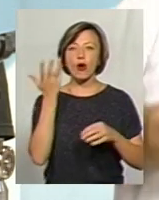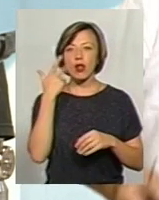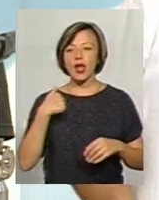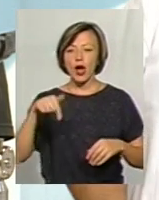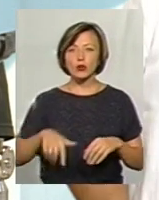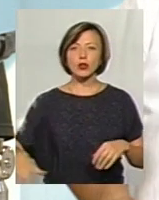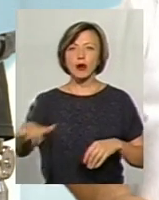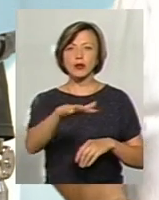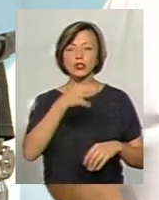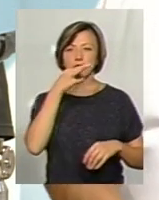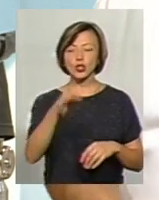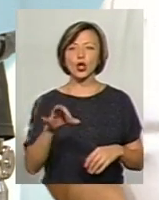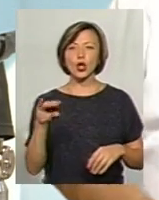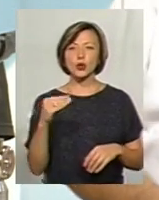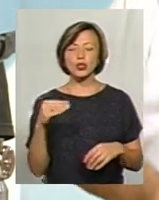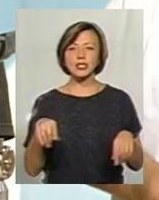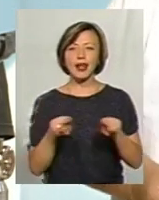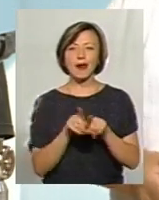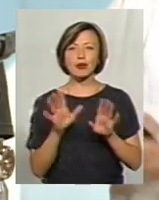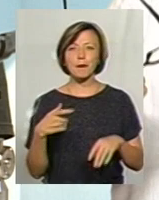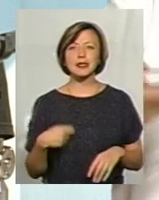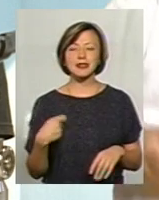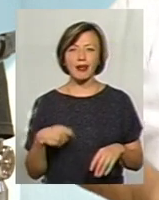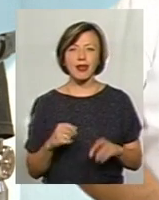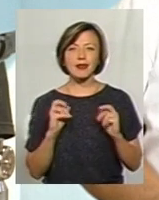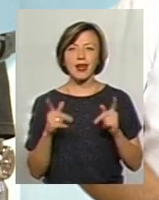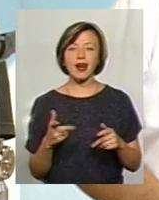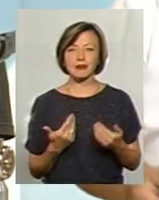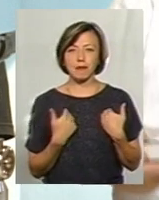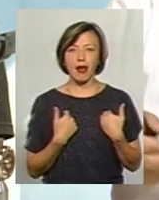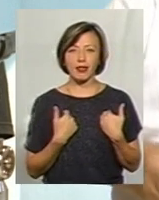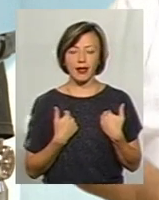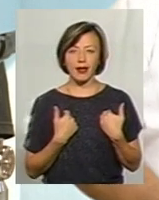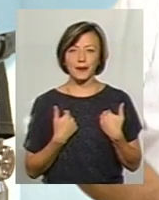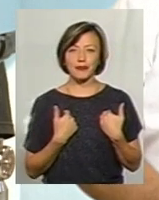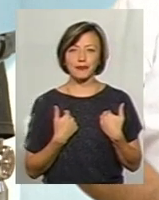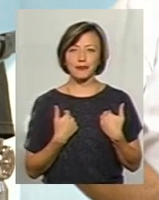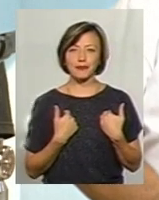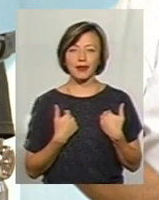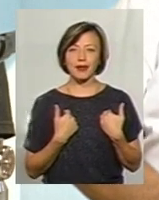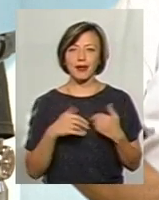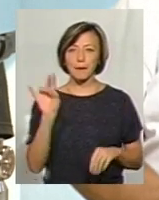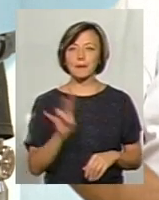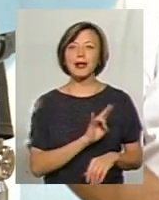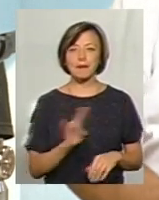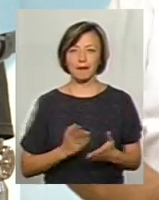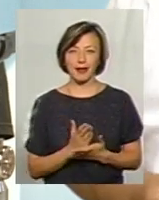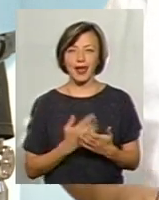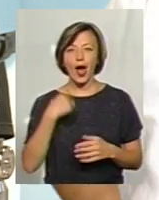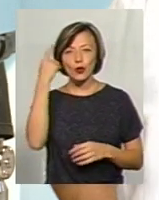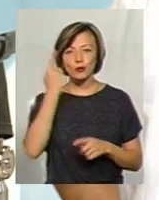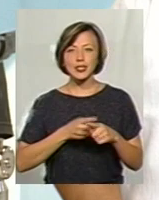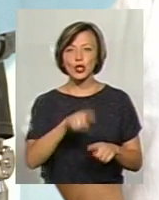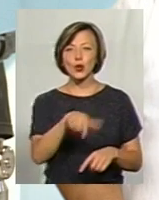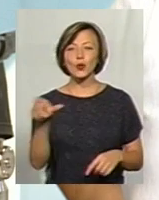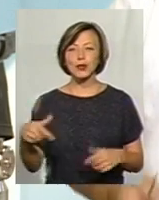площі сказав, що з Ющенка такий буде президент, як з мене піп, то я думав, що ці